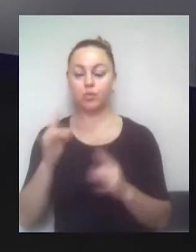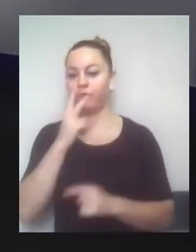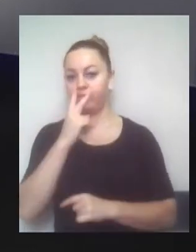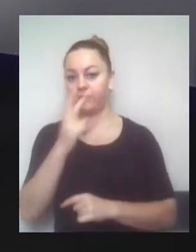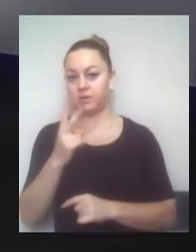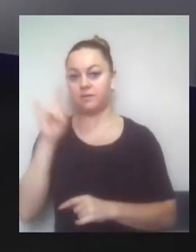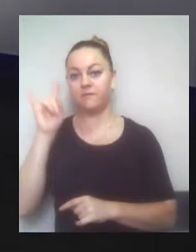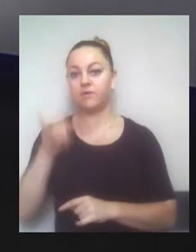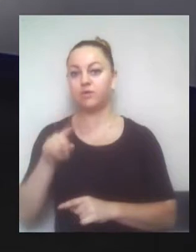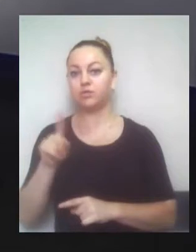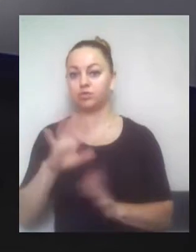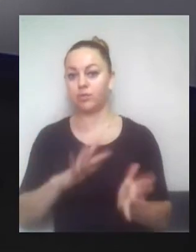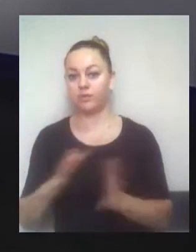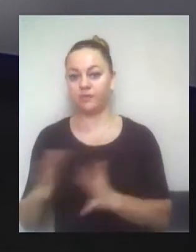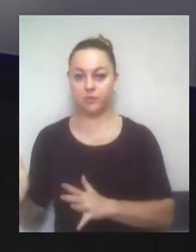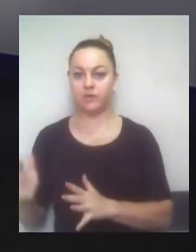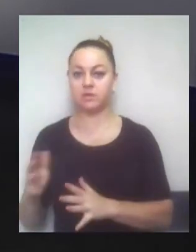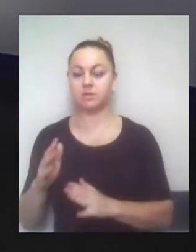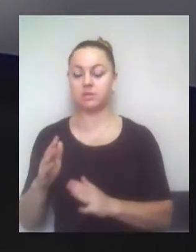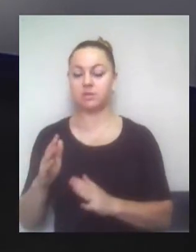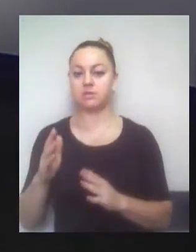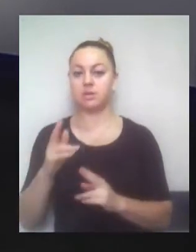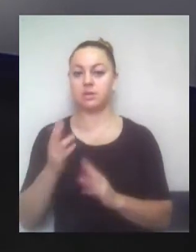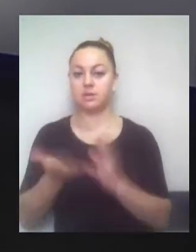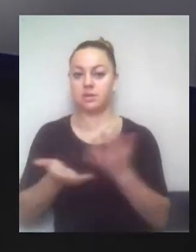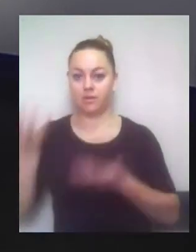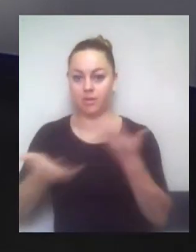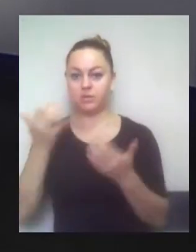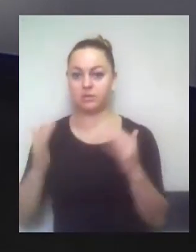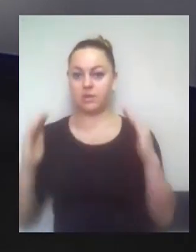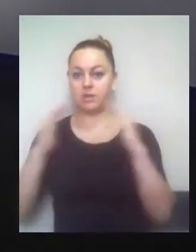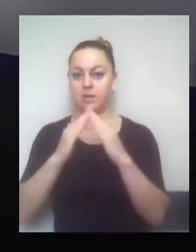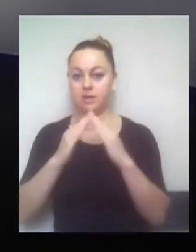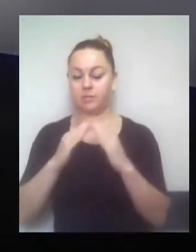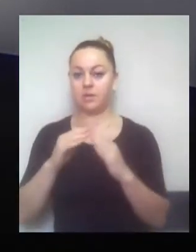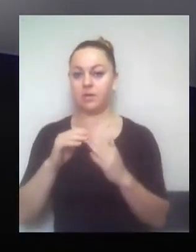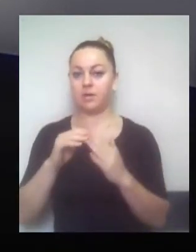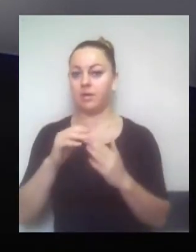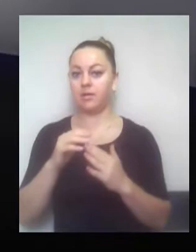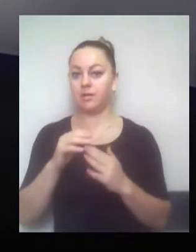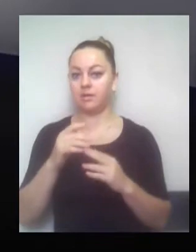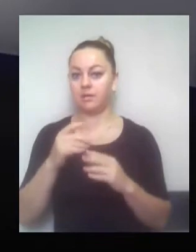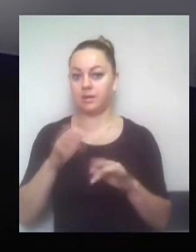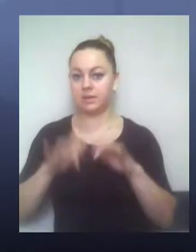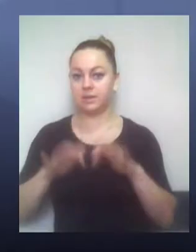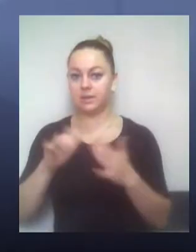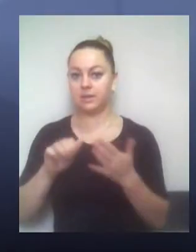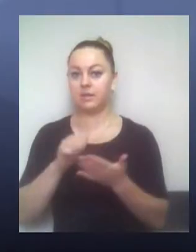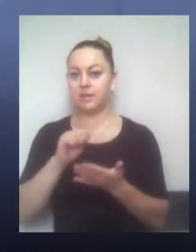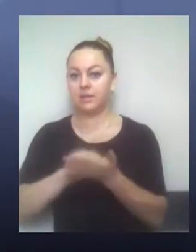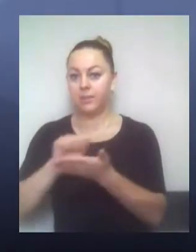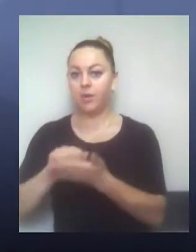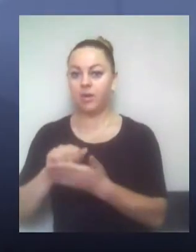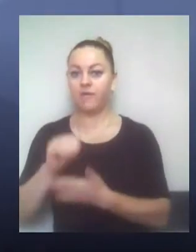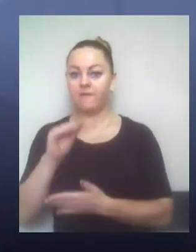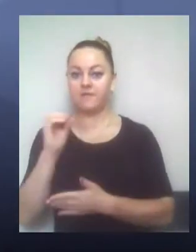з окна, що производиться демонтаж крыши зданий типографії Фесенка. Я вызвала поліцію, спустилась.